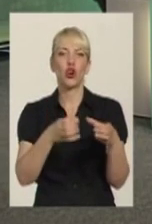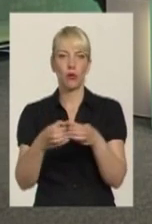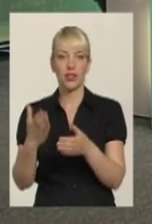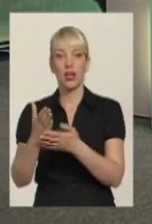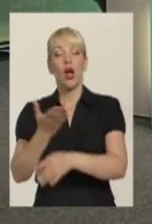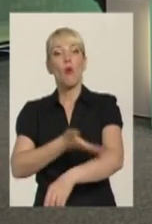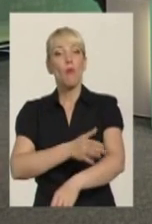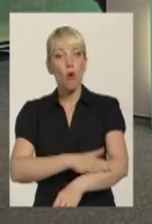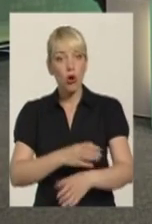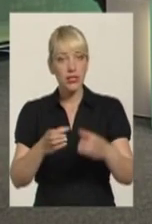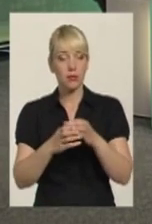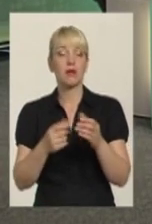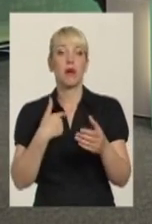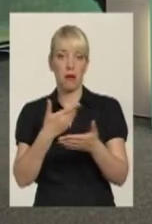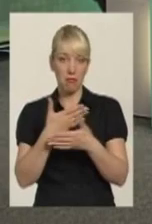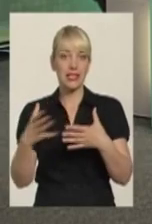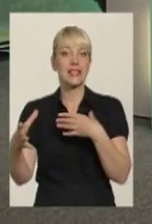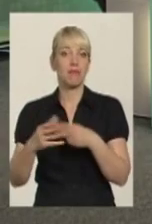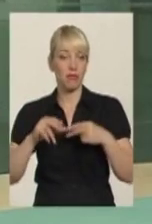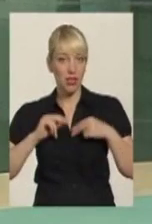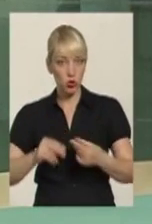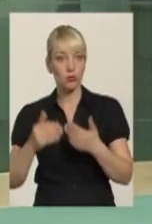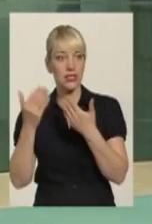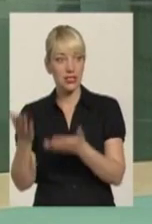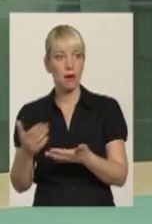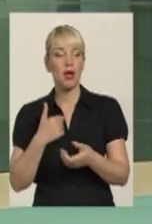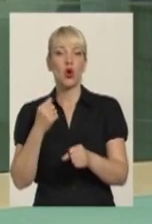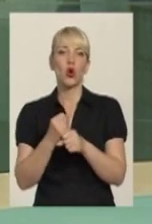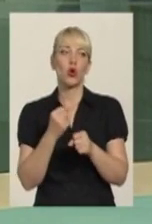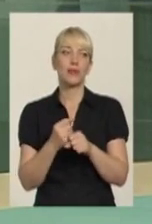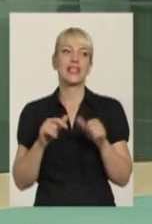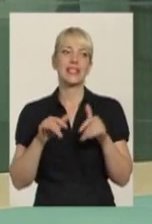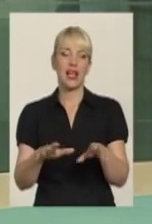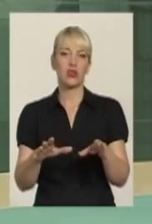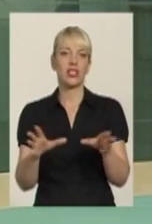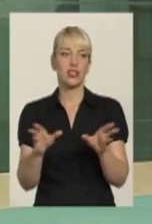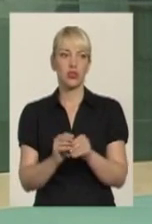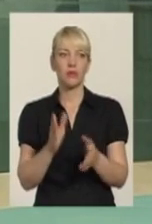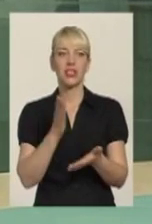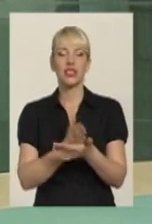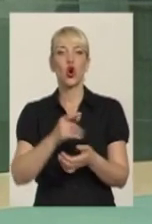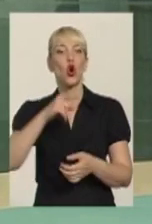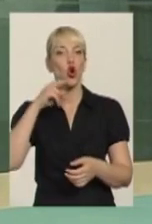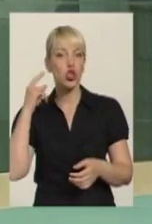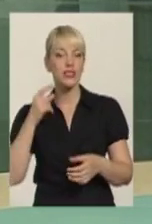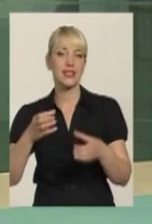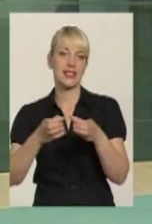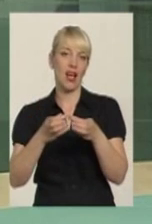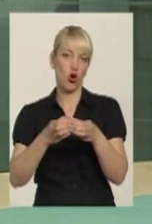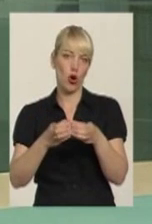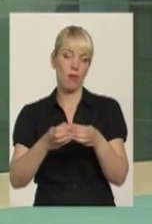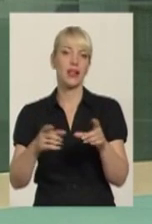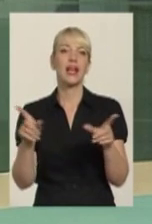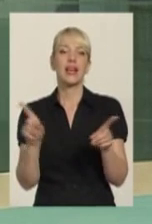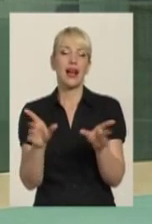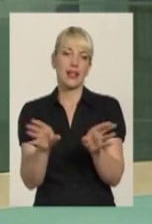польська громада, де ми співпрацюємо з ними, де ми робимо заходи всі разом. Існує російська громада, яка теж